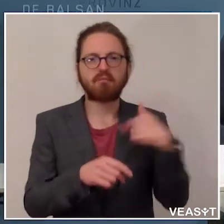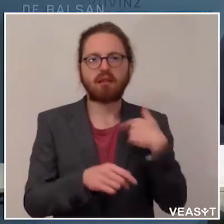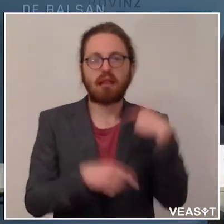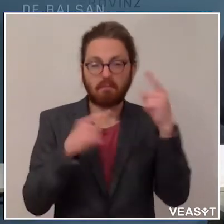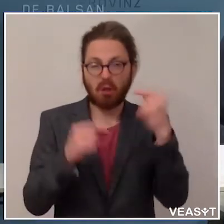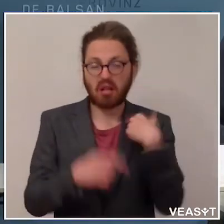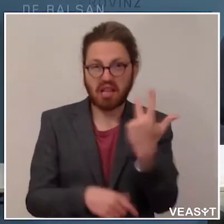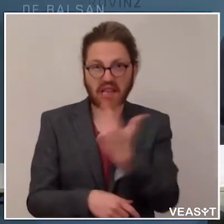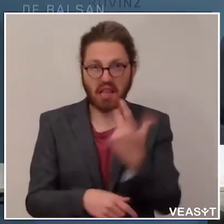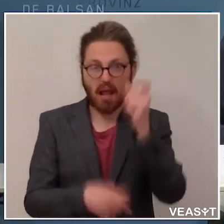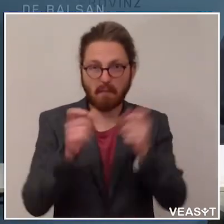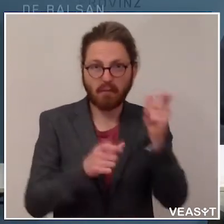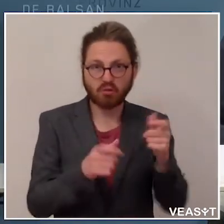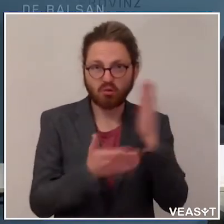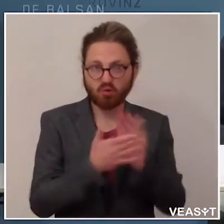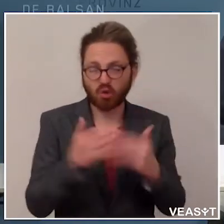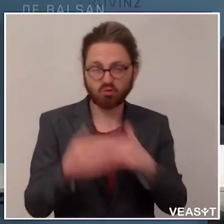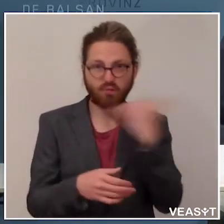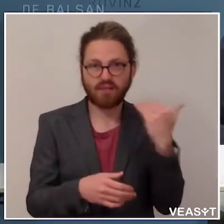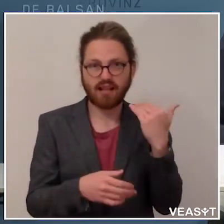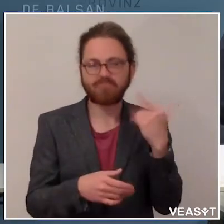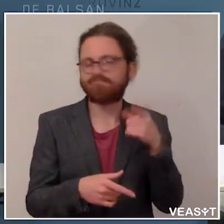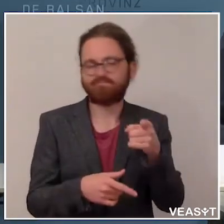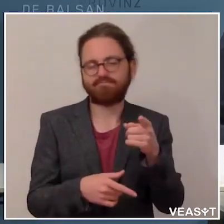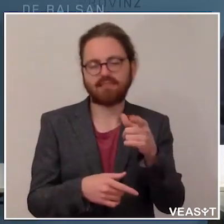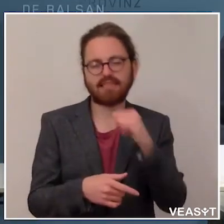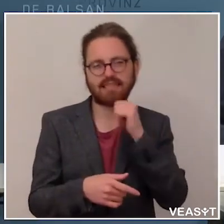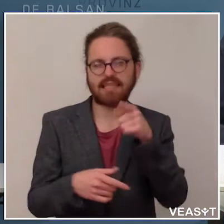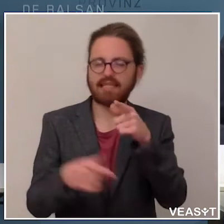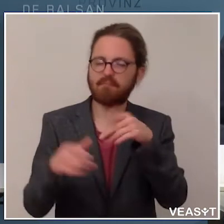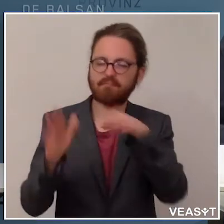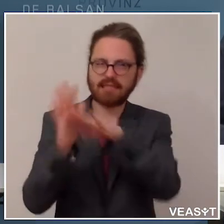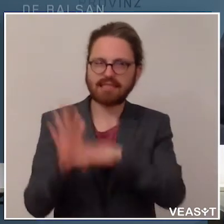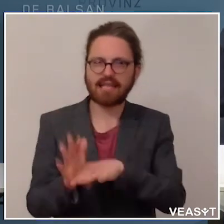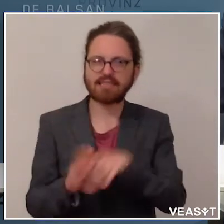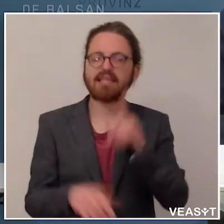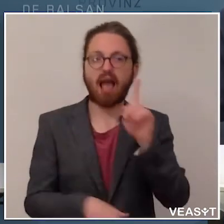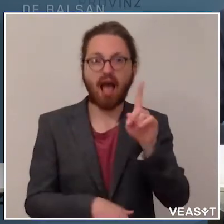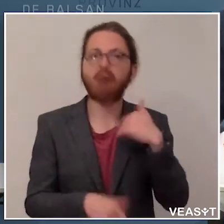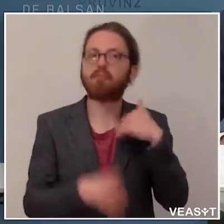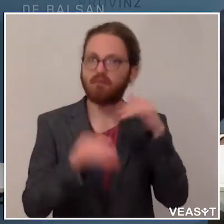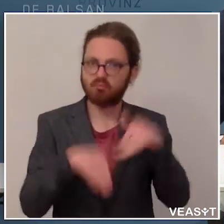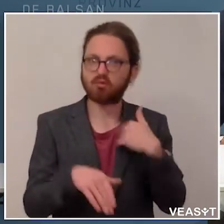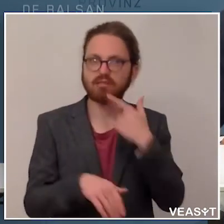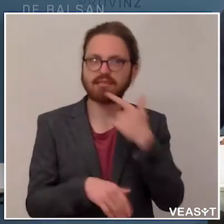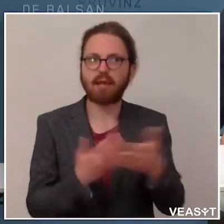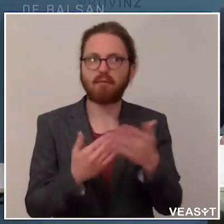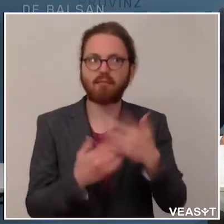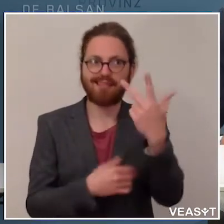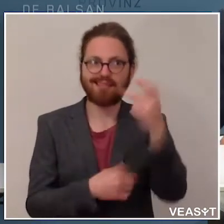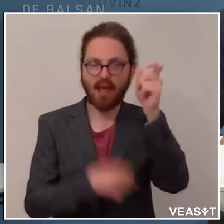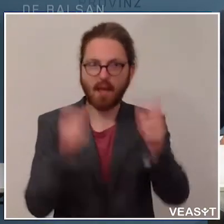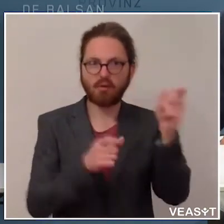Das ist dann sicher nicht eine Menschenansammlung im Sinne des Gesetzes, allerdings ich darf schon darauf hinweisen, wenn diese drei Personen, die nicht zusammen,